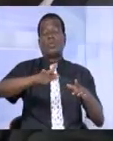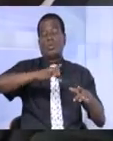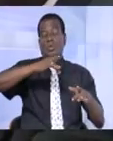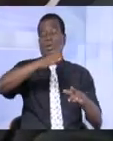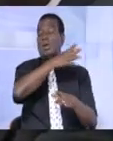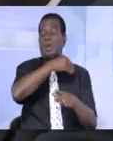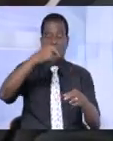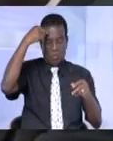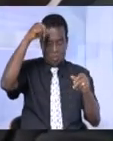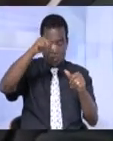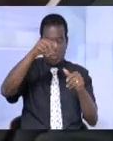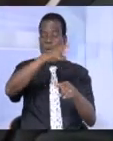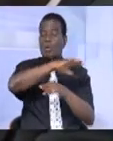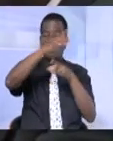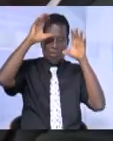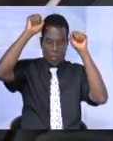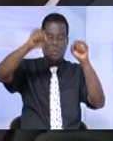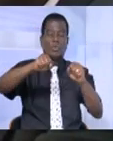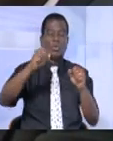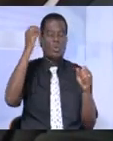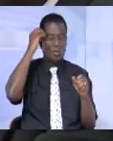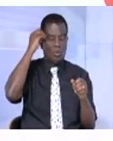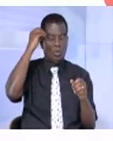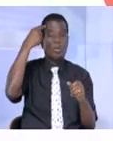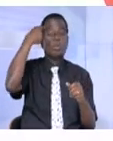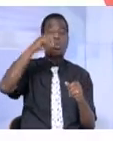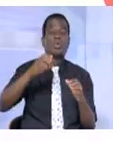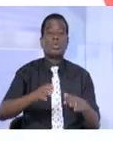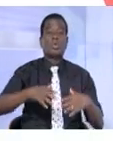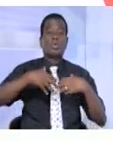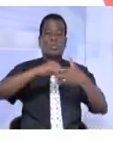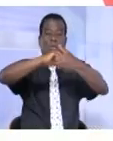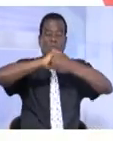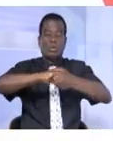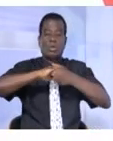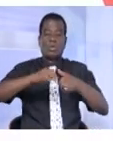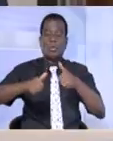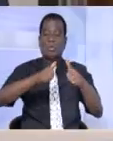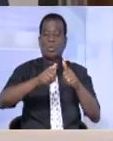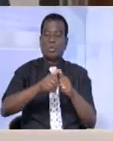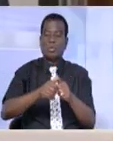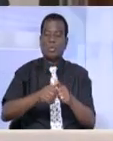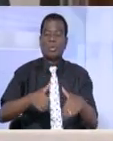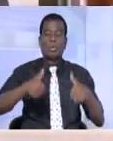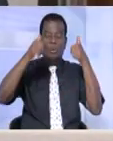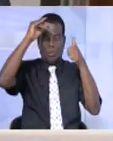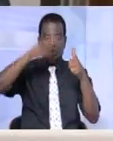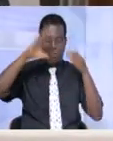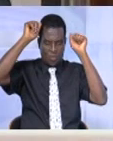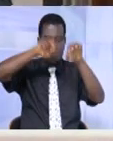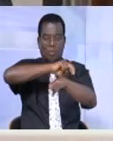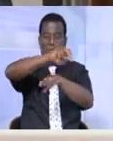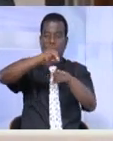et reconnaissantes au président Alassane Ouattara pour sa solidarité agissante. M. le Président de République,